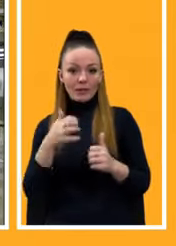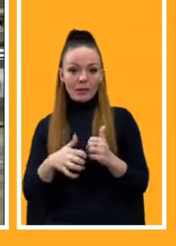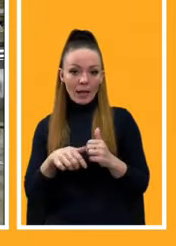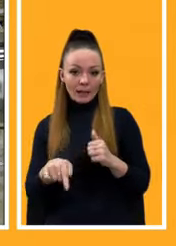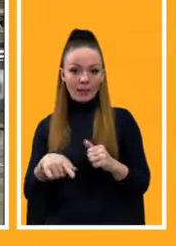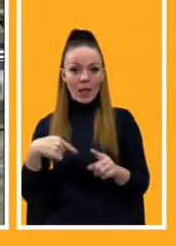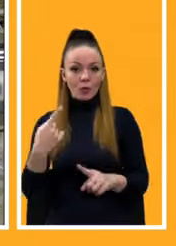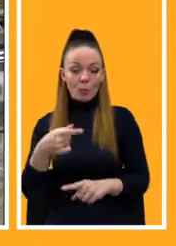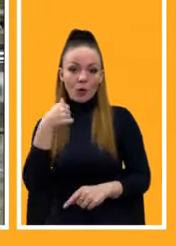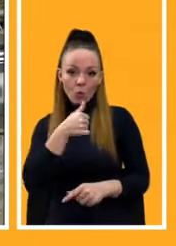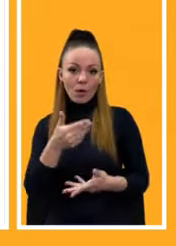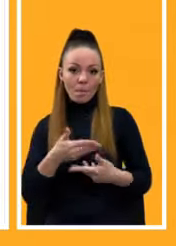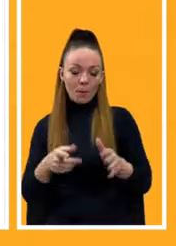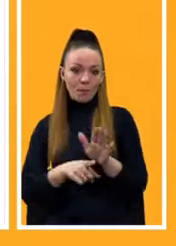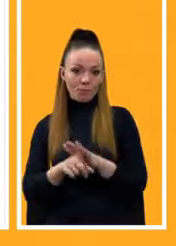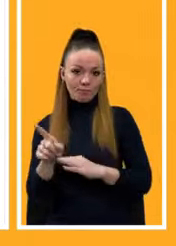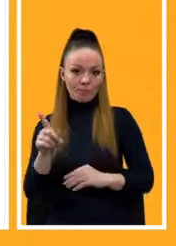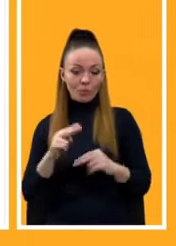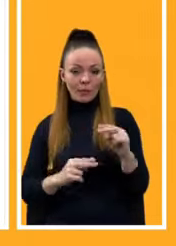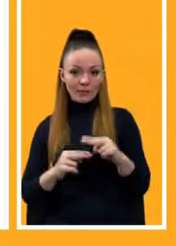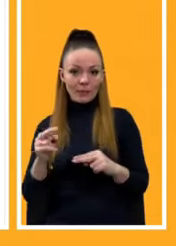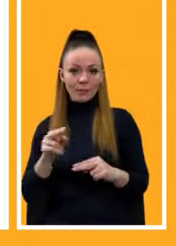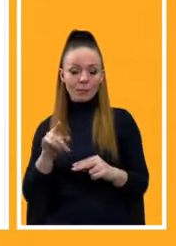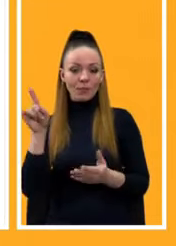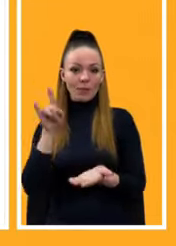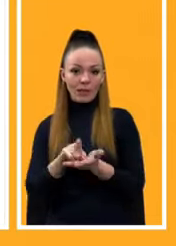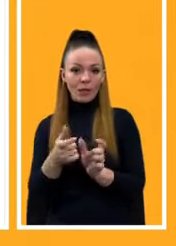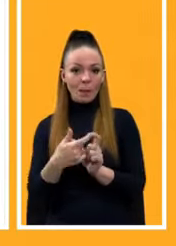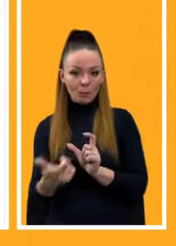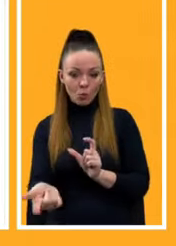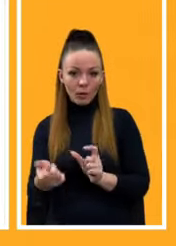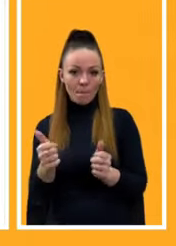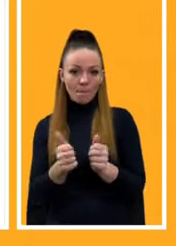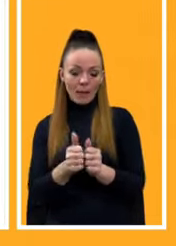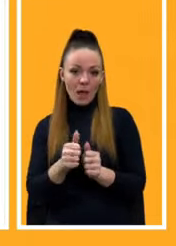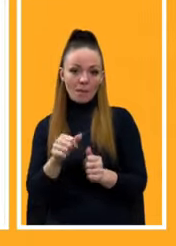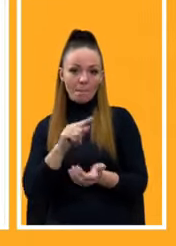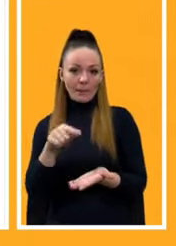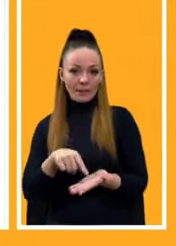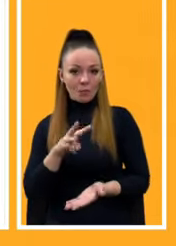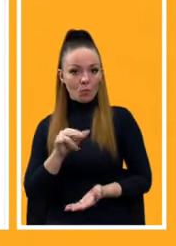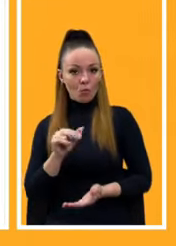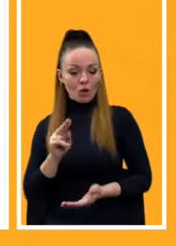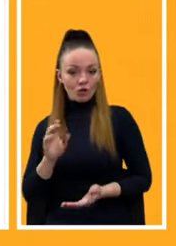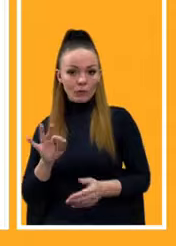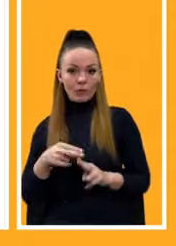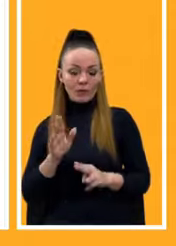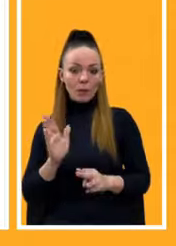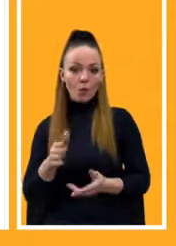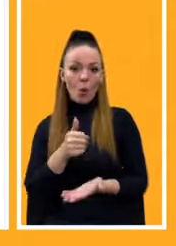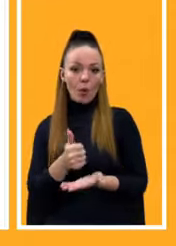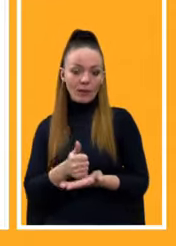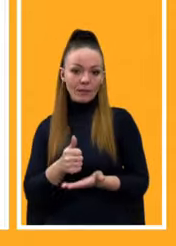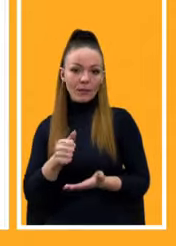року ми почнемо будівництво вже безпосередньо з літопосадкової смуги біля міста Мукачево. Це буде головний аеропорт в